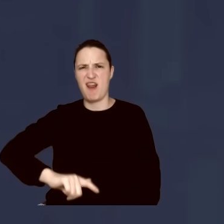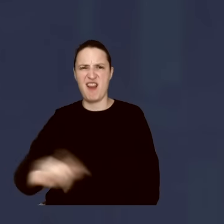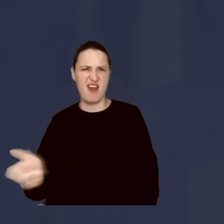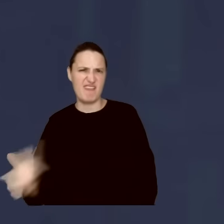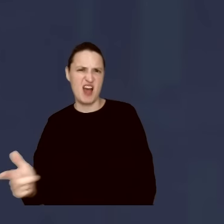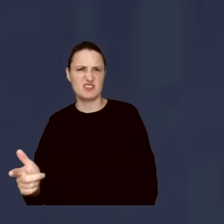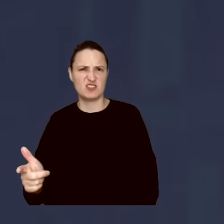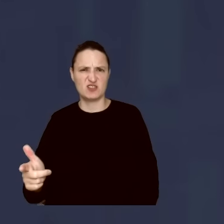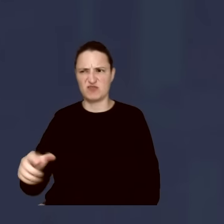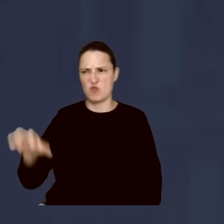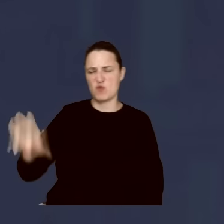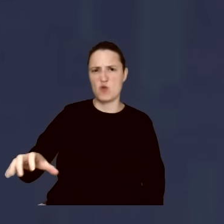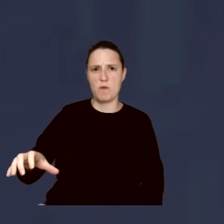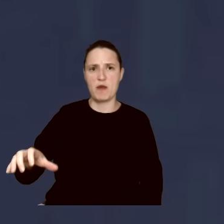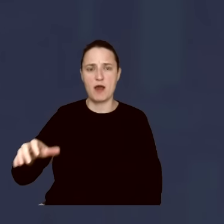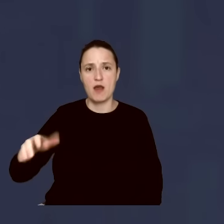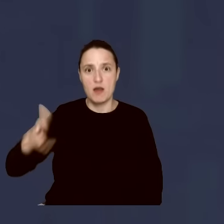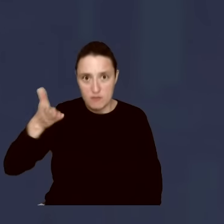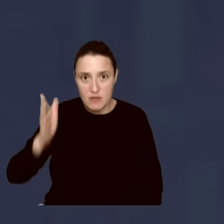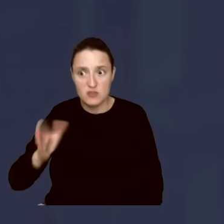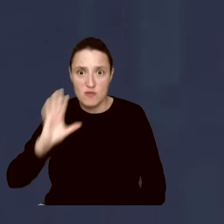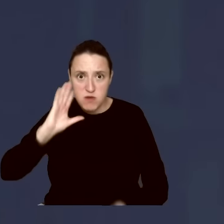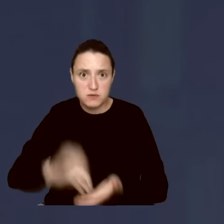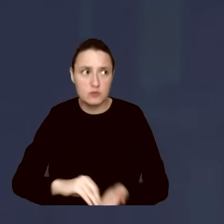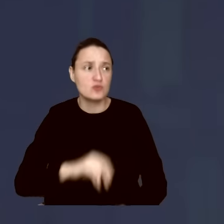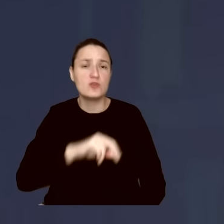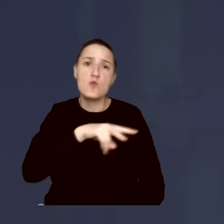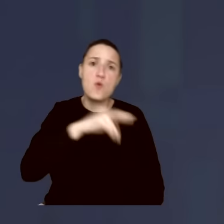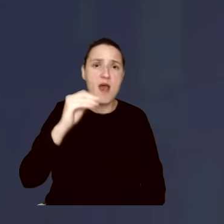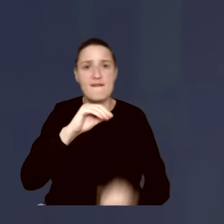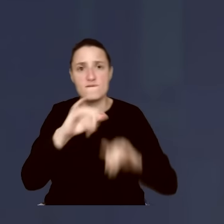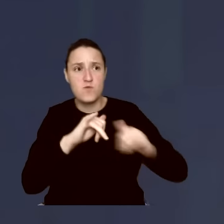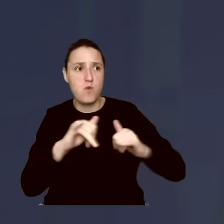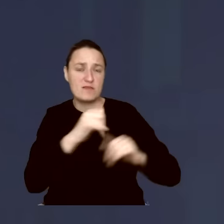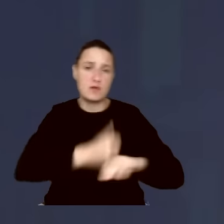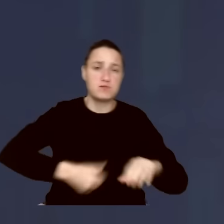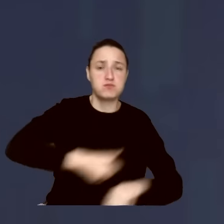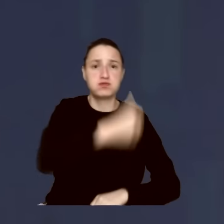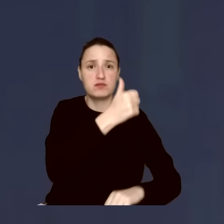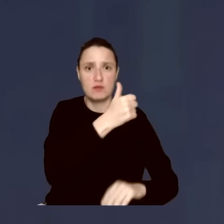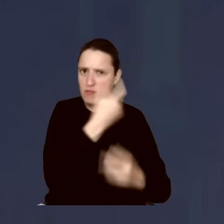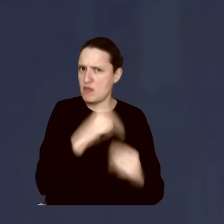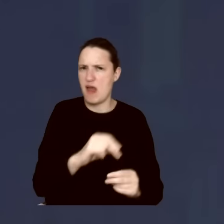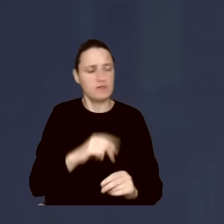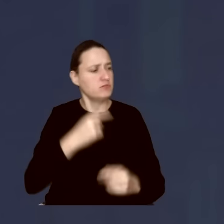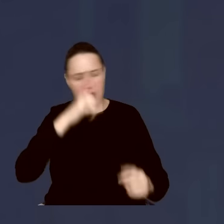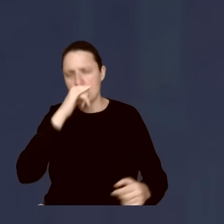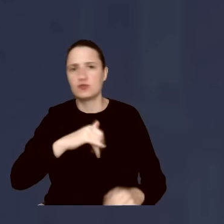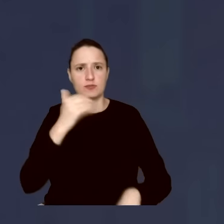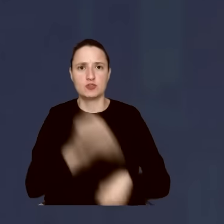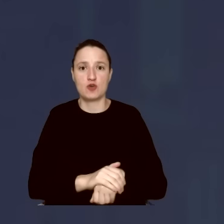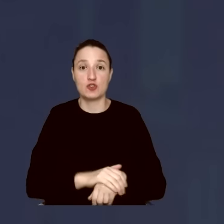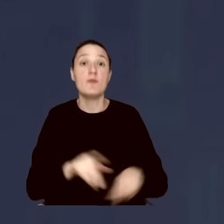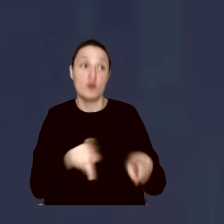szajce po raz kolejny zdominować władzę w Parlamencie Europejskim i w jakiejś mierze również w Komisji